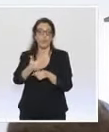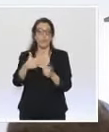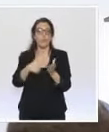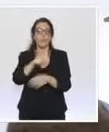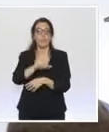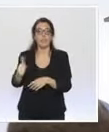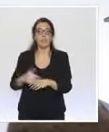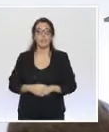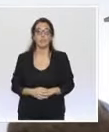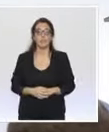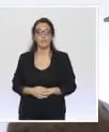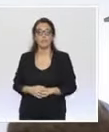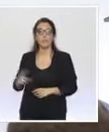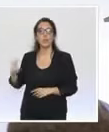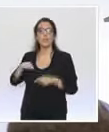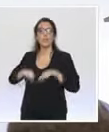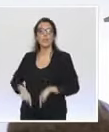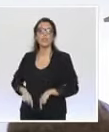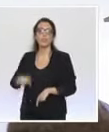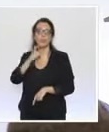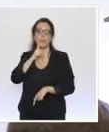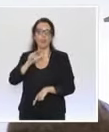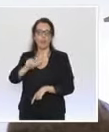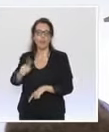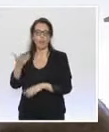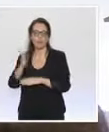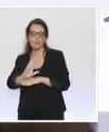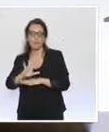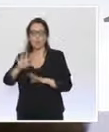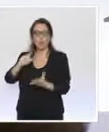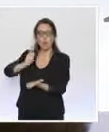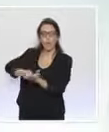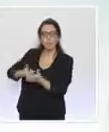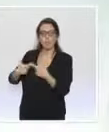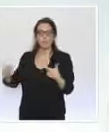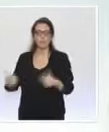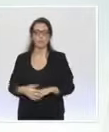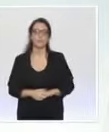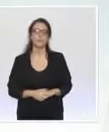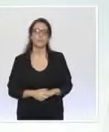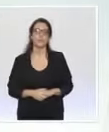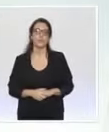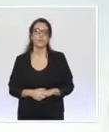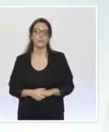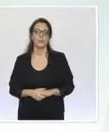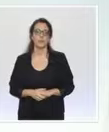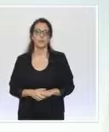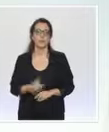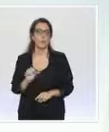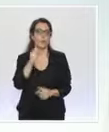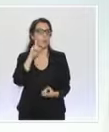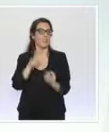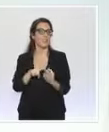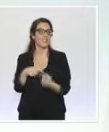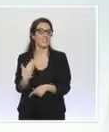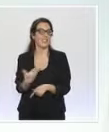Bonne préciseront tout à l'heure cette stratégie d'acquisition des vaccins. Ça, c'est le premier objectif, avoir